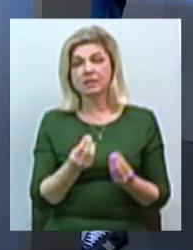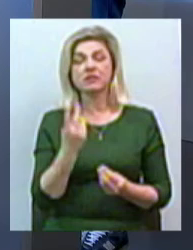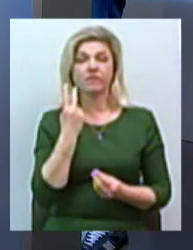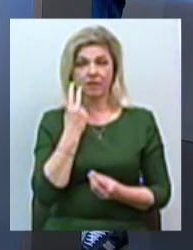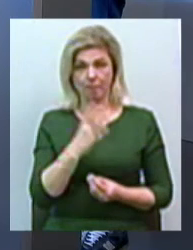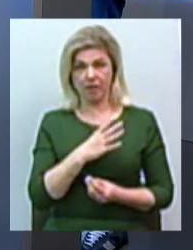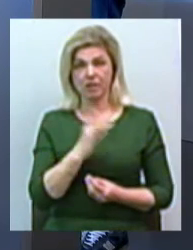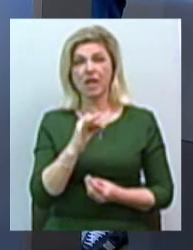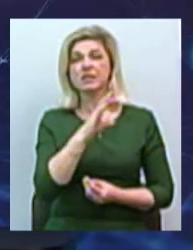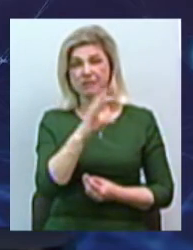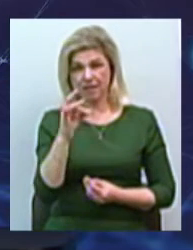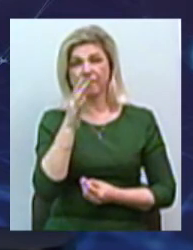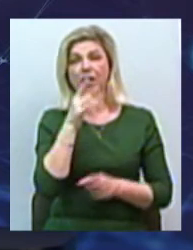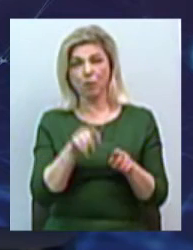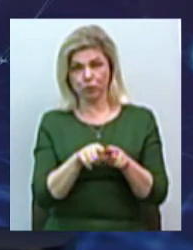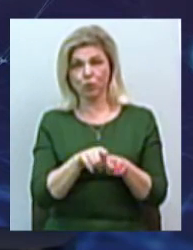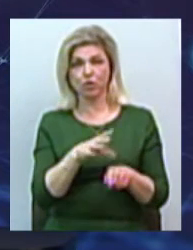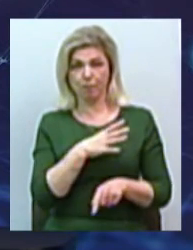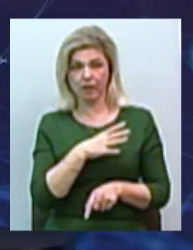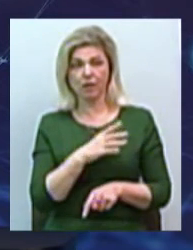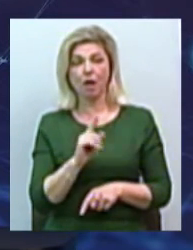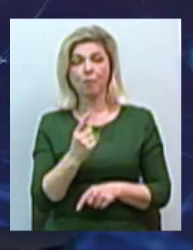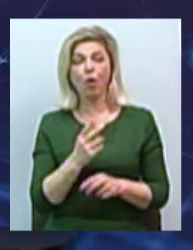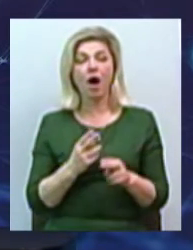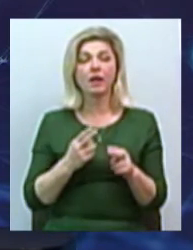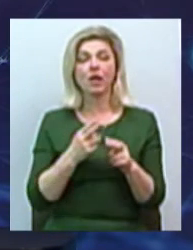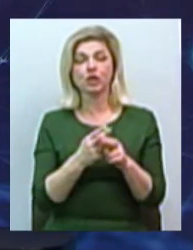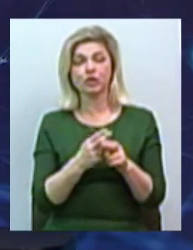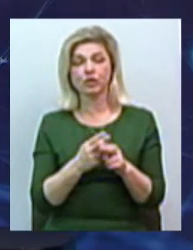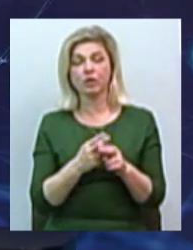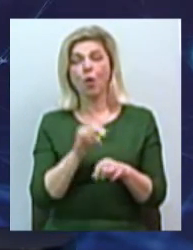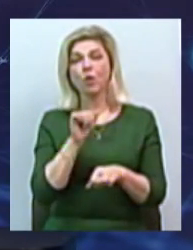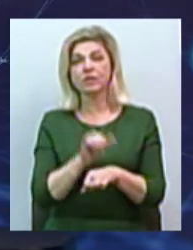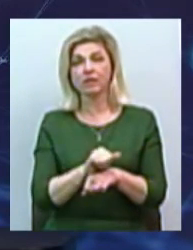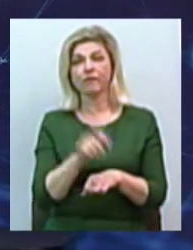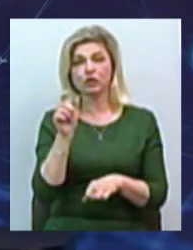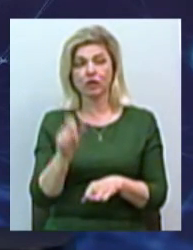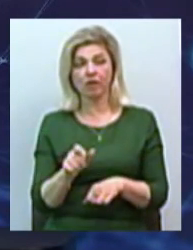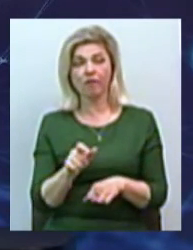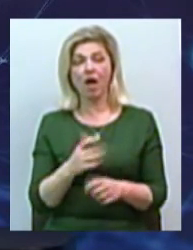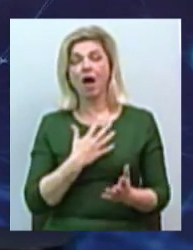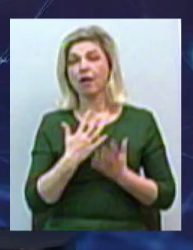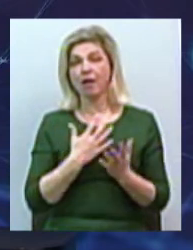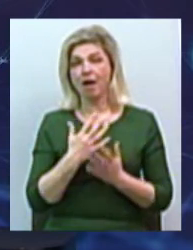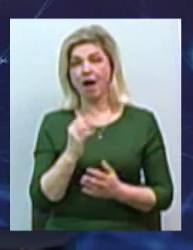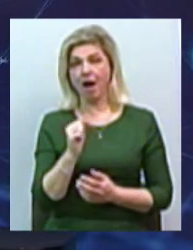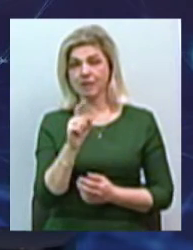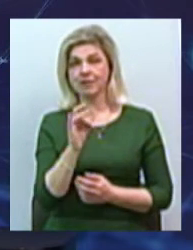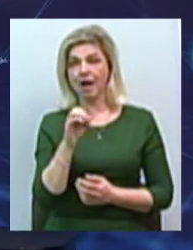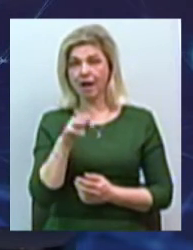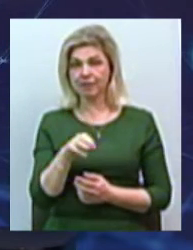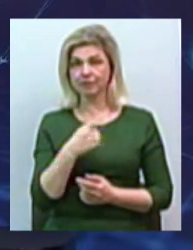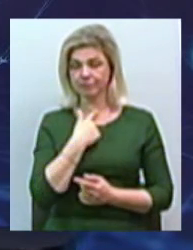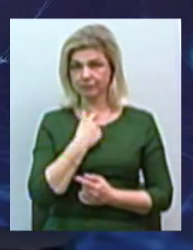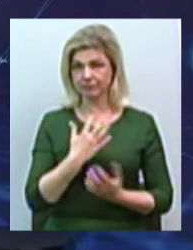СССР, тому що ограничить, остановити чоловіка от азарта, от каких-то вот